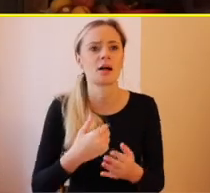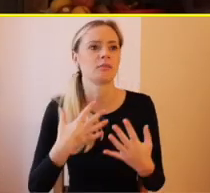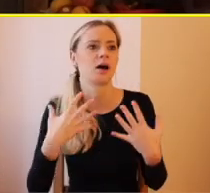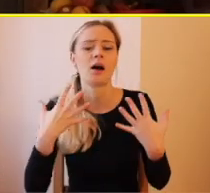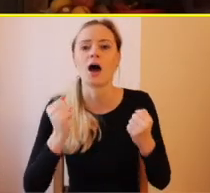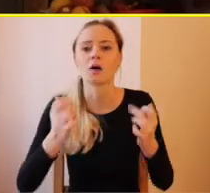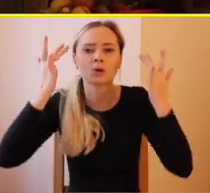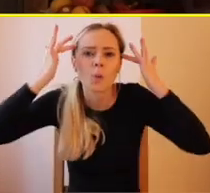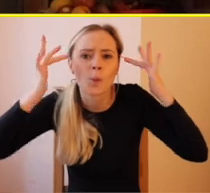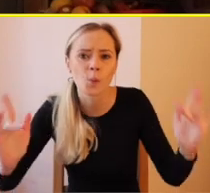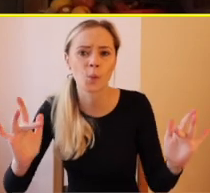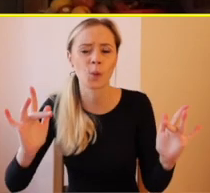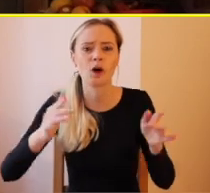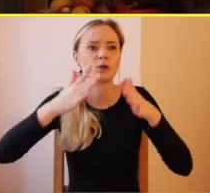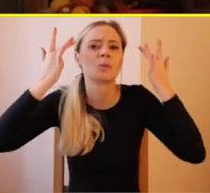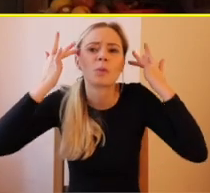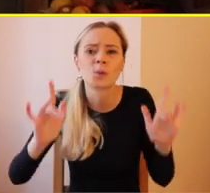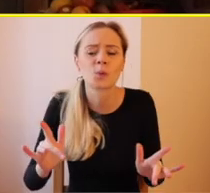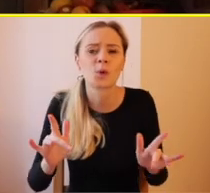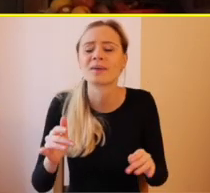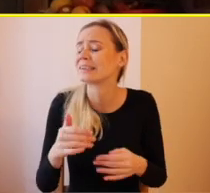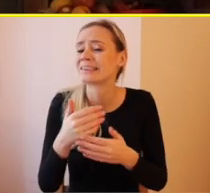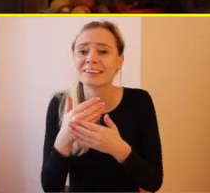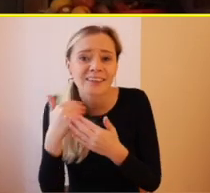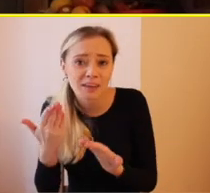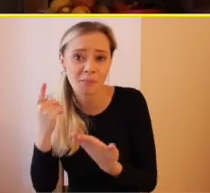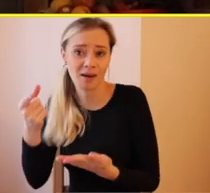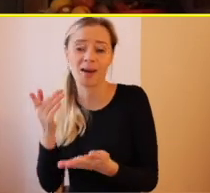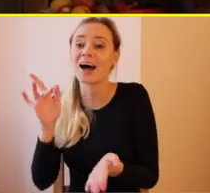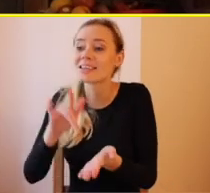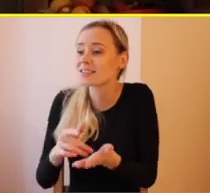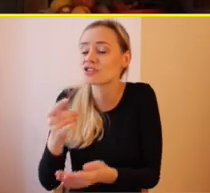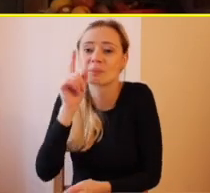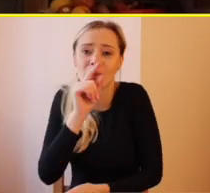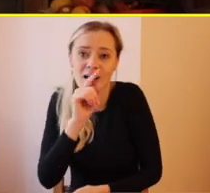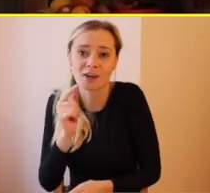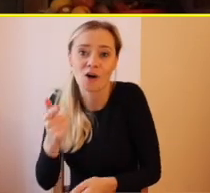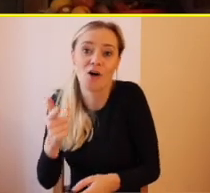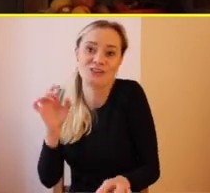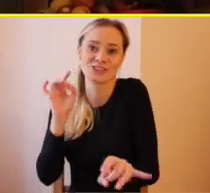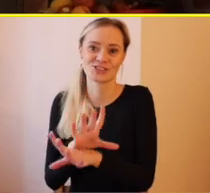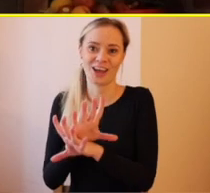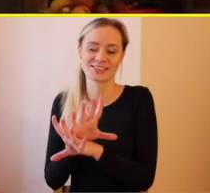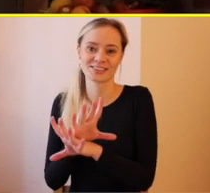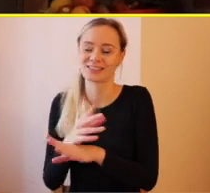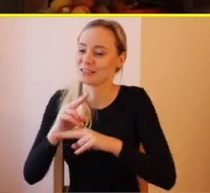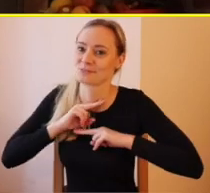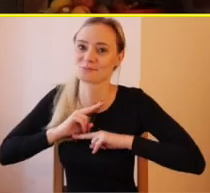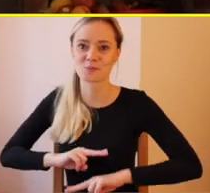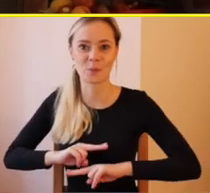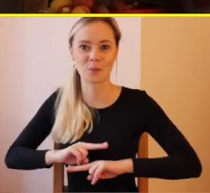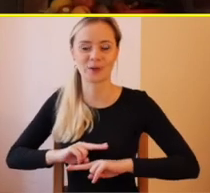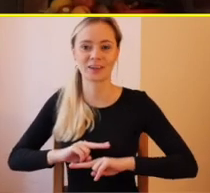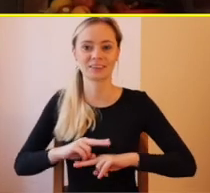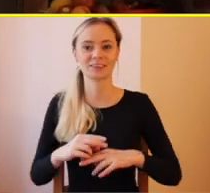luxusné autá, luxusné domy. Aj s málom si tam človek vystačí. Ale aby zostal taký